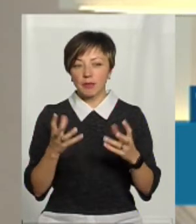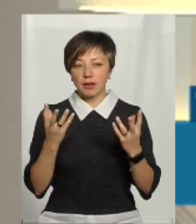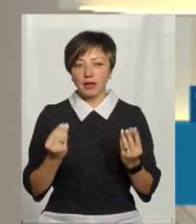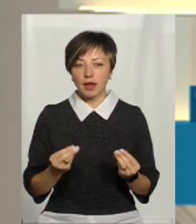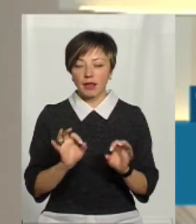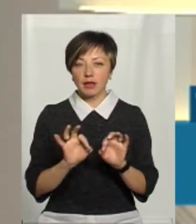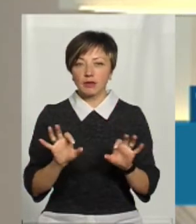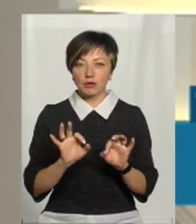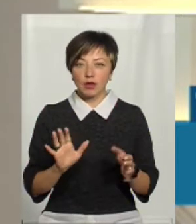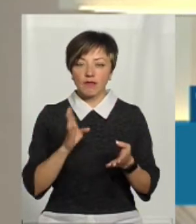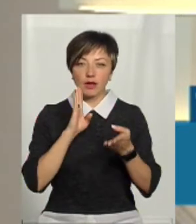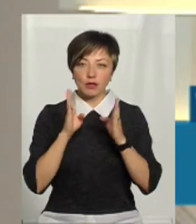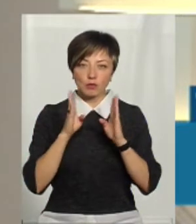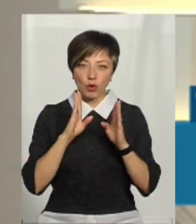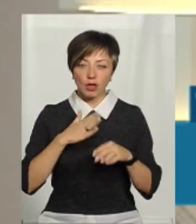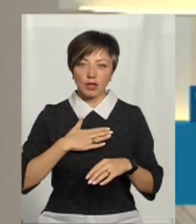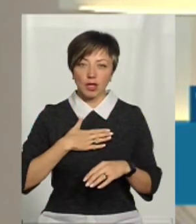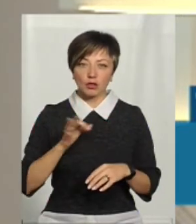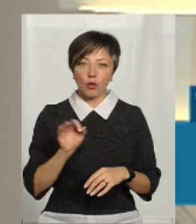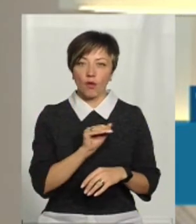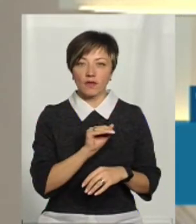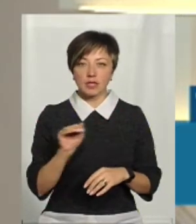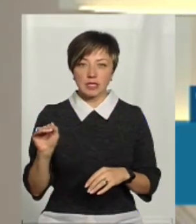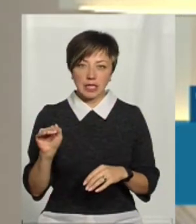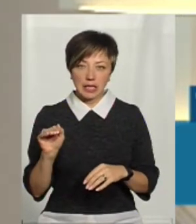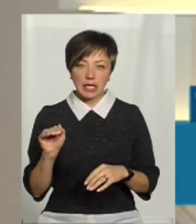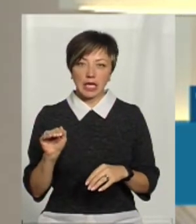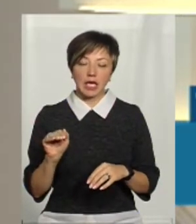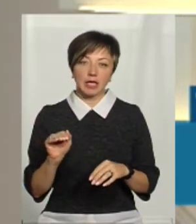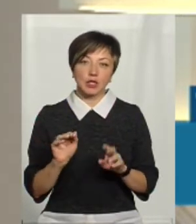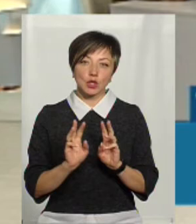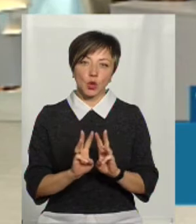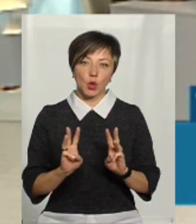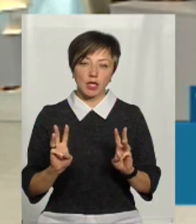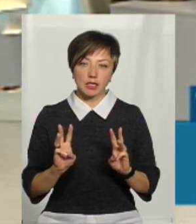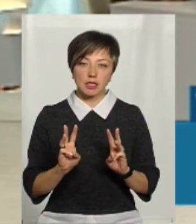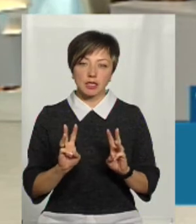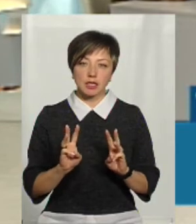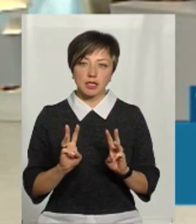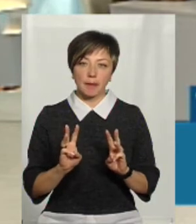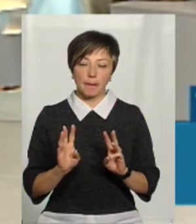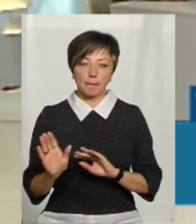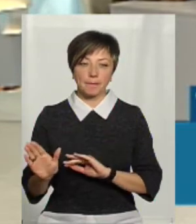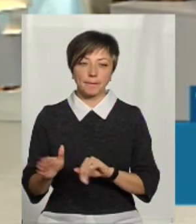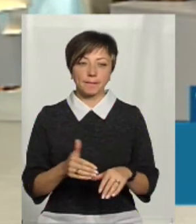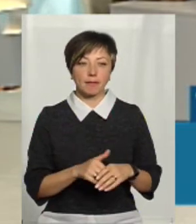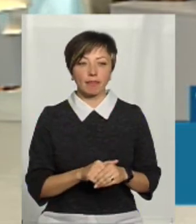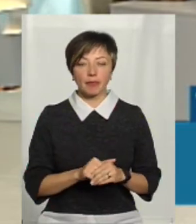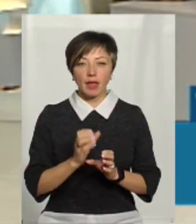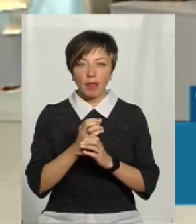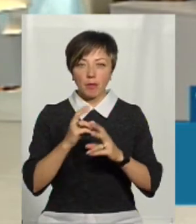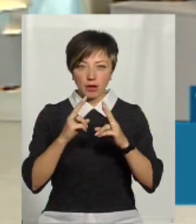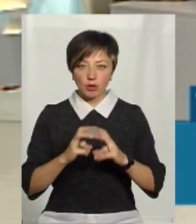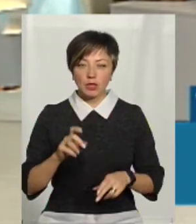транслюється у мережі Фейсбук на нашій офіційній сторінці. Отже, пане Олеже, лабораторний